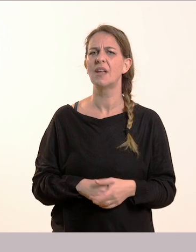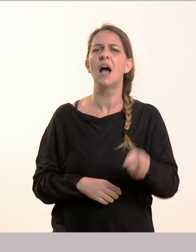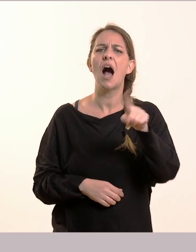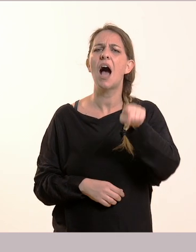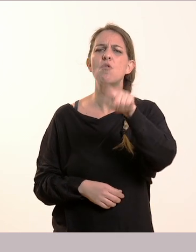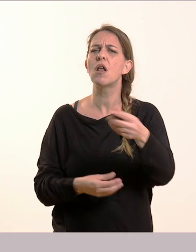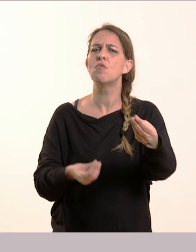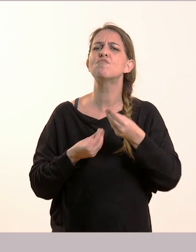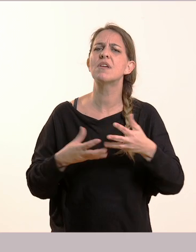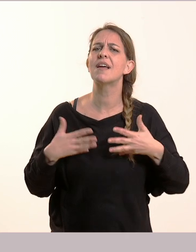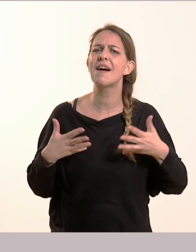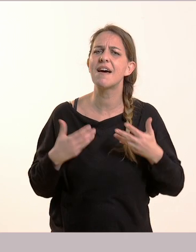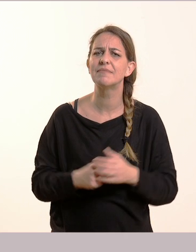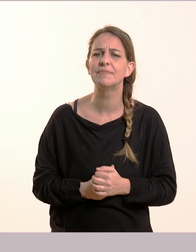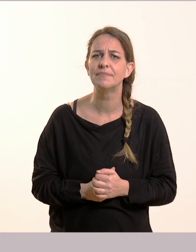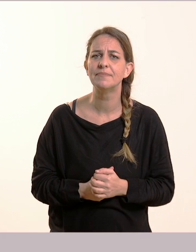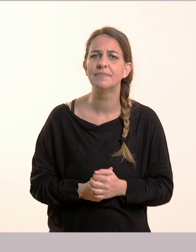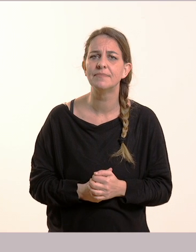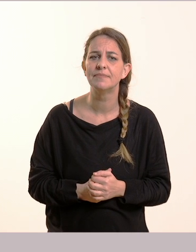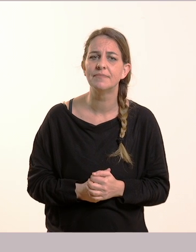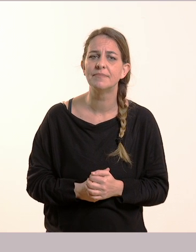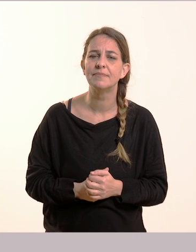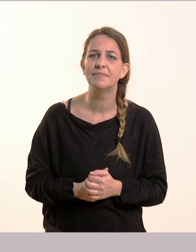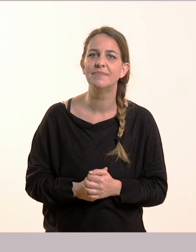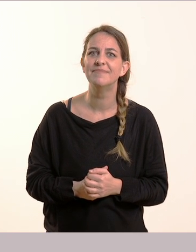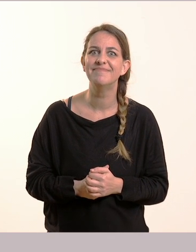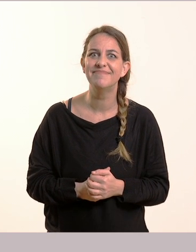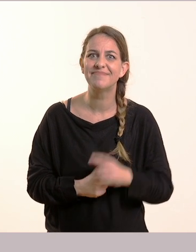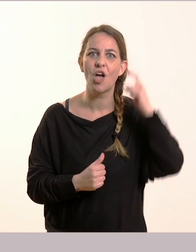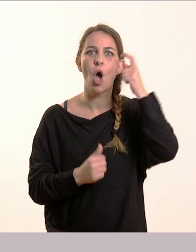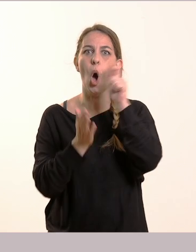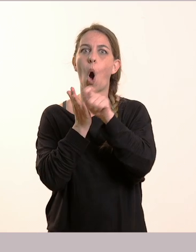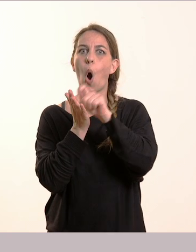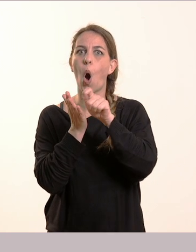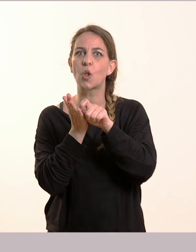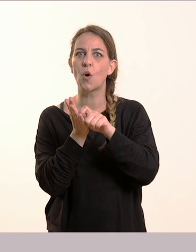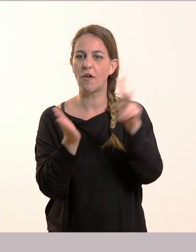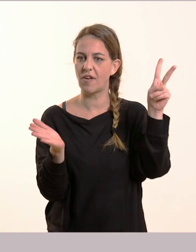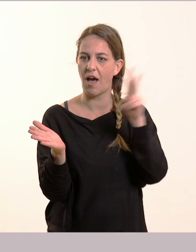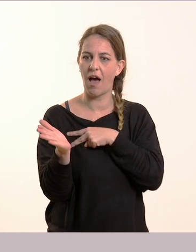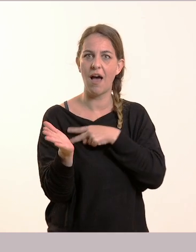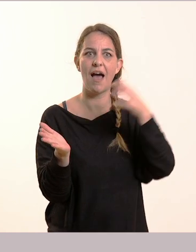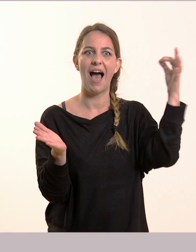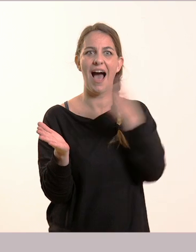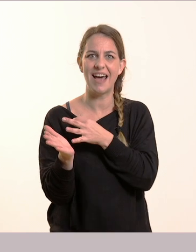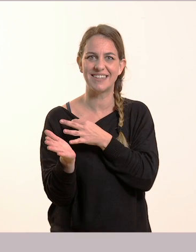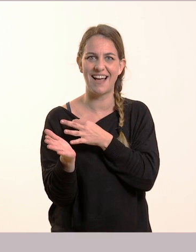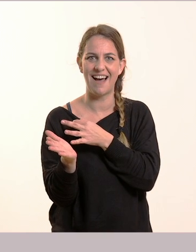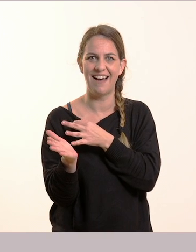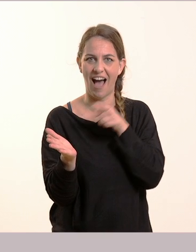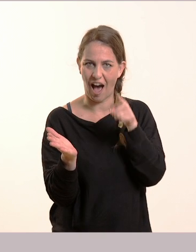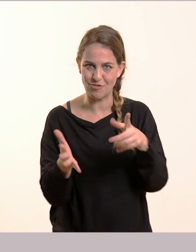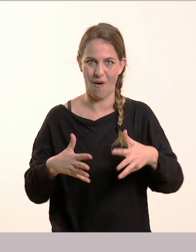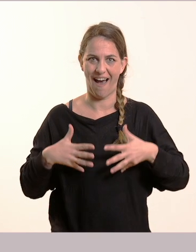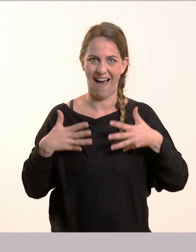Γεωργίτσα. Όταν παίρνεις άριστα στην ορθογραφία, το ξέρω, το βλέπω στο πρόσωπό σου, το χαμόγελό σου.